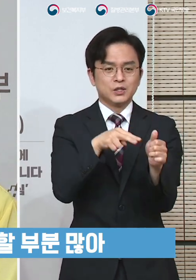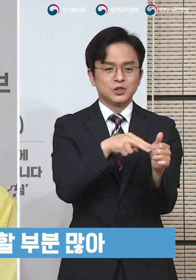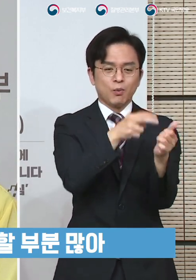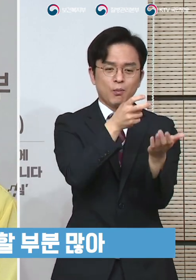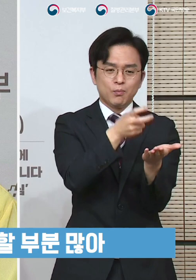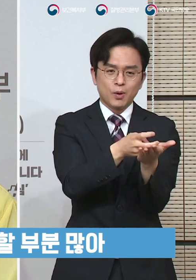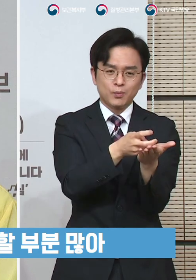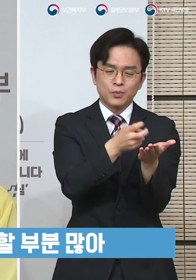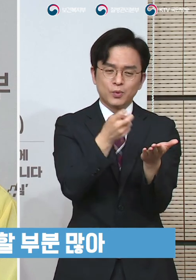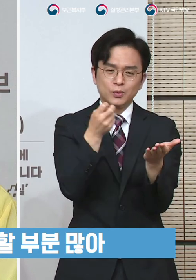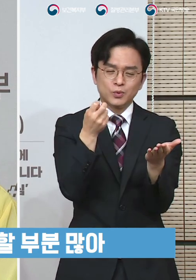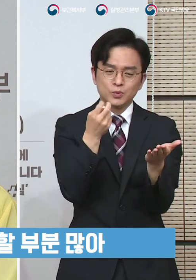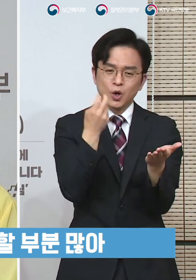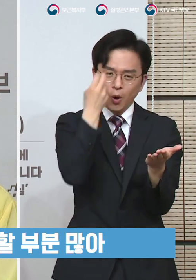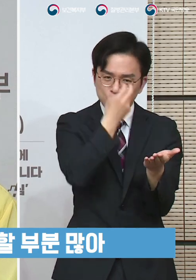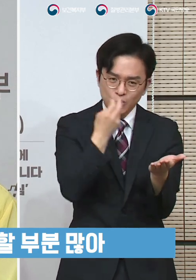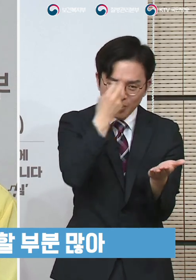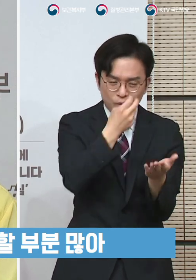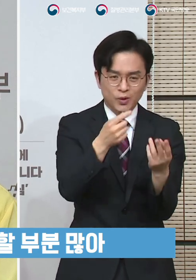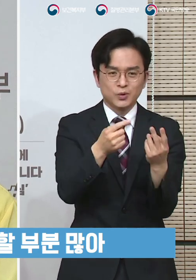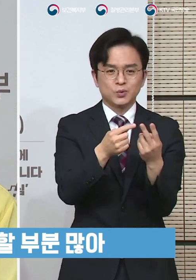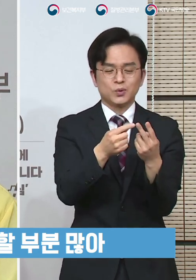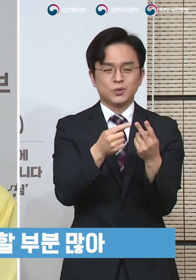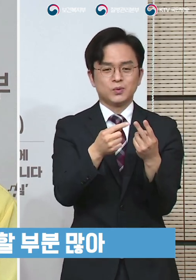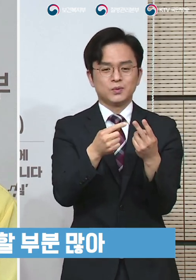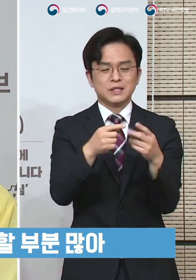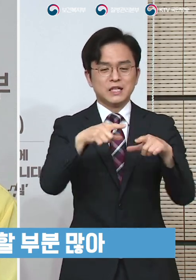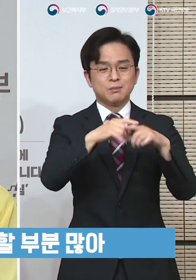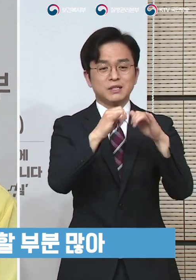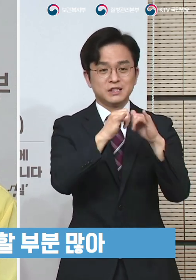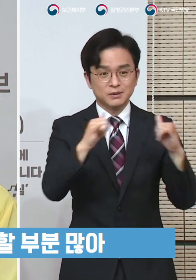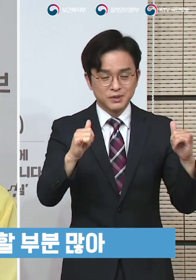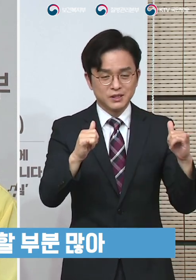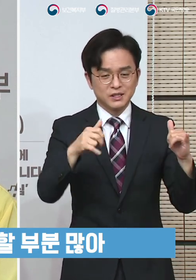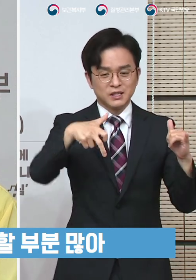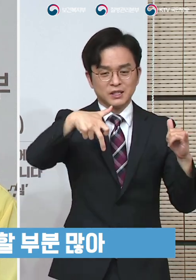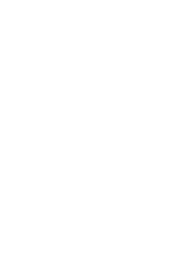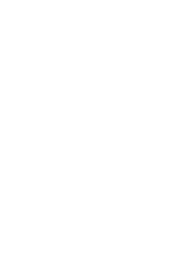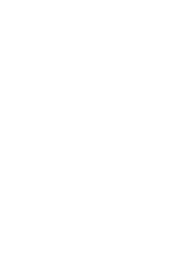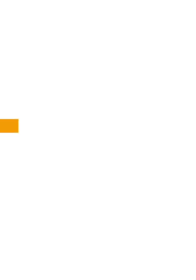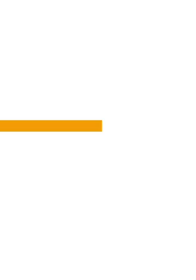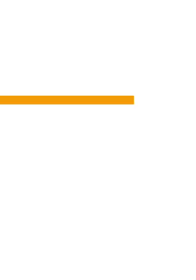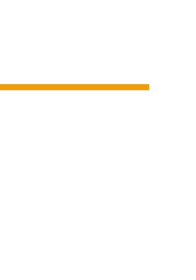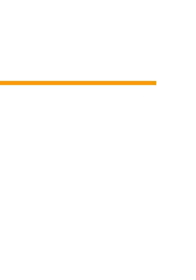시민들에게 부여할 것인가의 문제에 대해서 사실은 굉장히 좀 검토할 부분들이 많습니다.